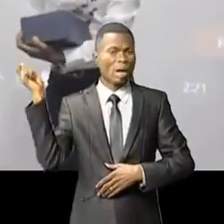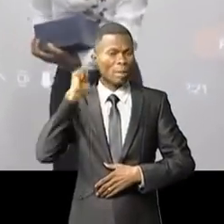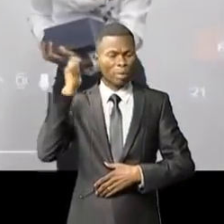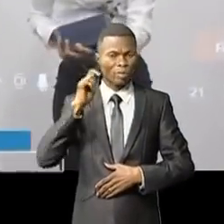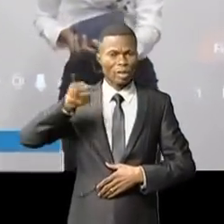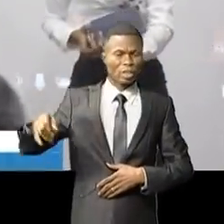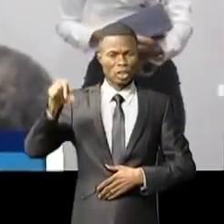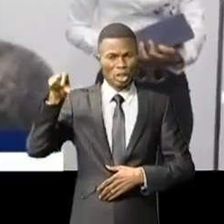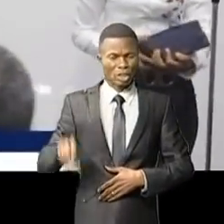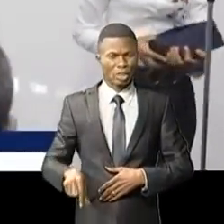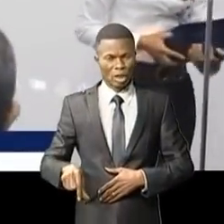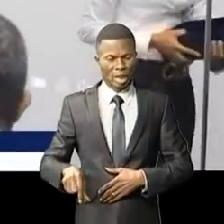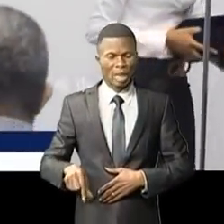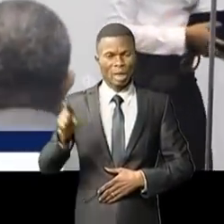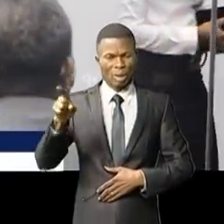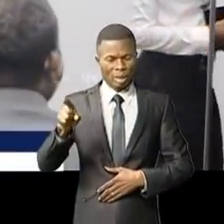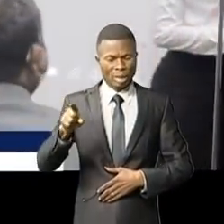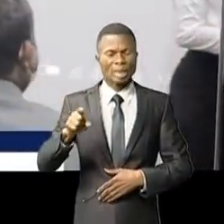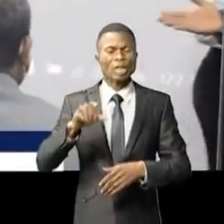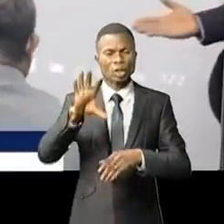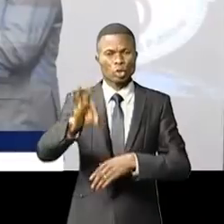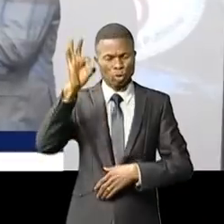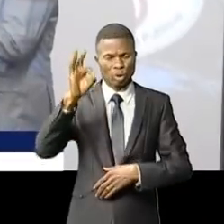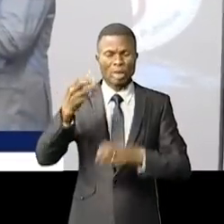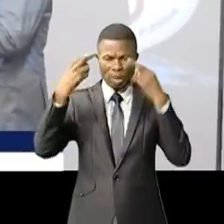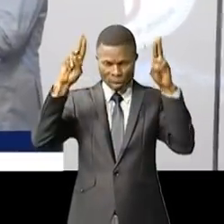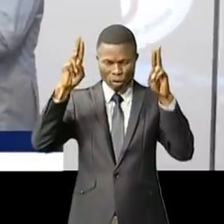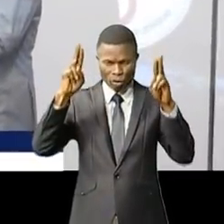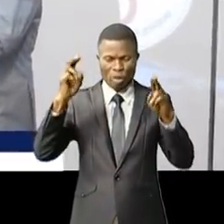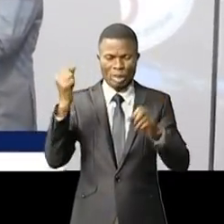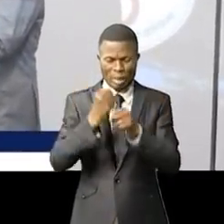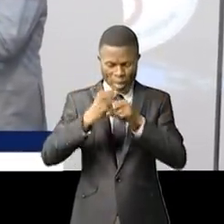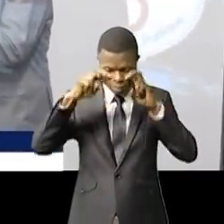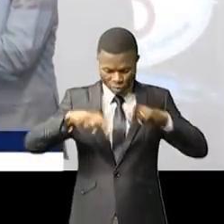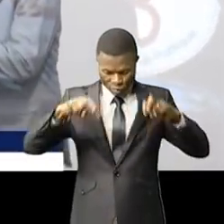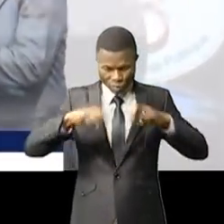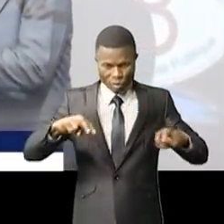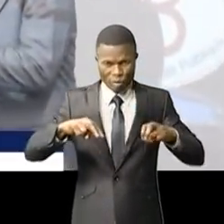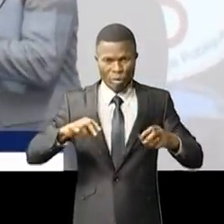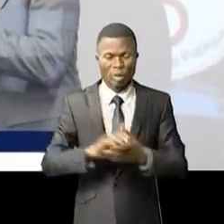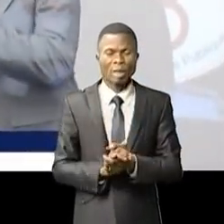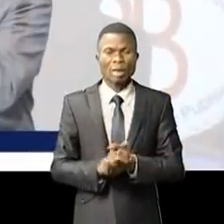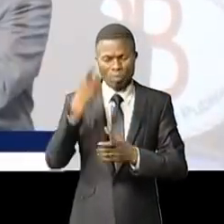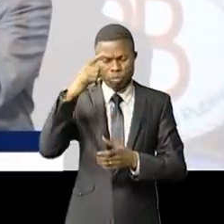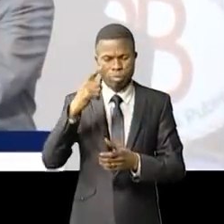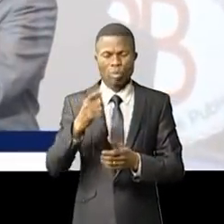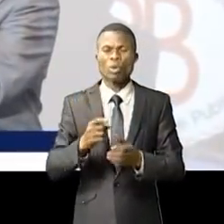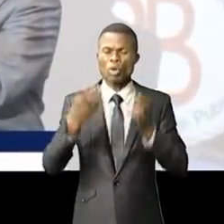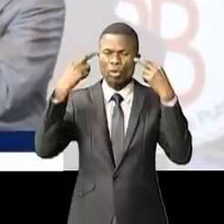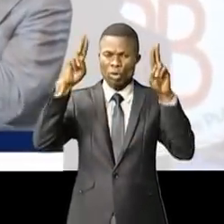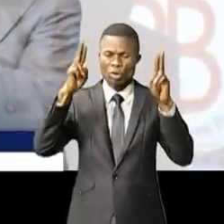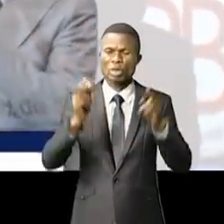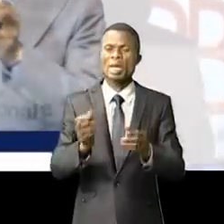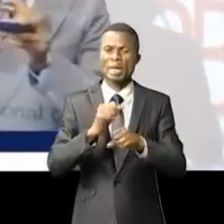-Jacques Mouyémétan Foum a par cette même occasion reçu le prestigieux prix David Sacket pour l'étude Palme au